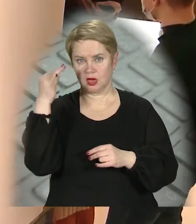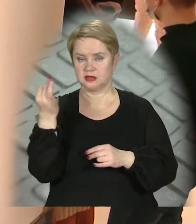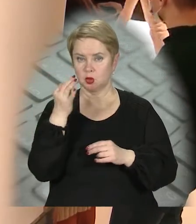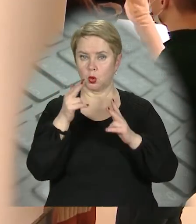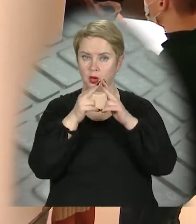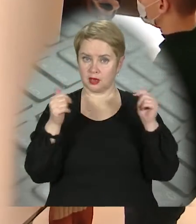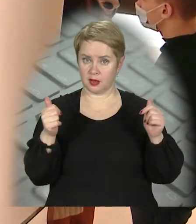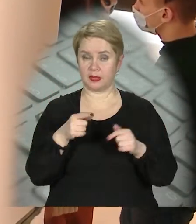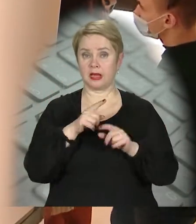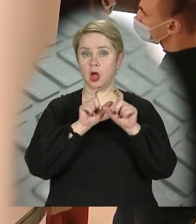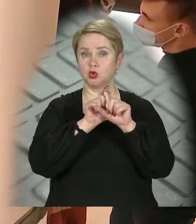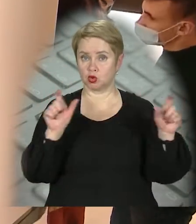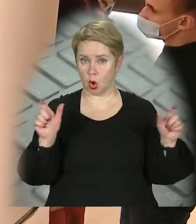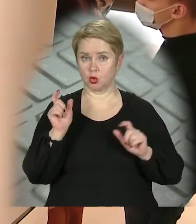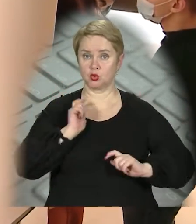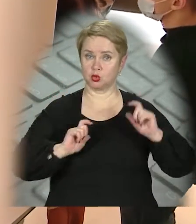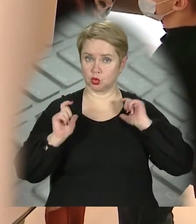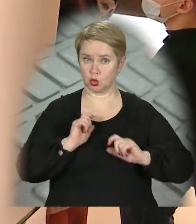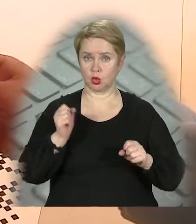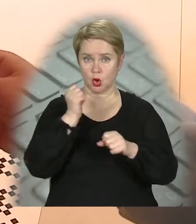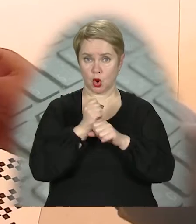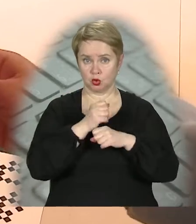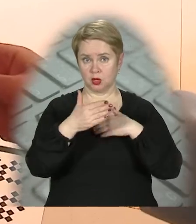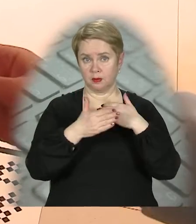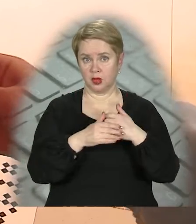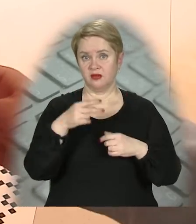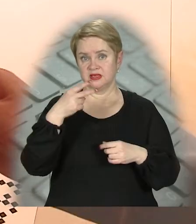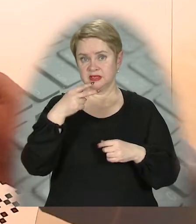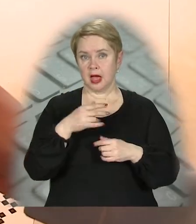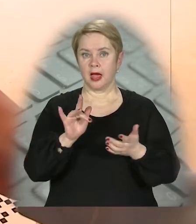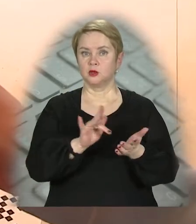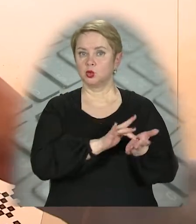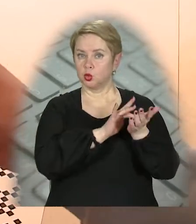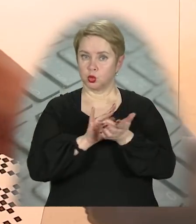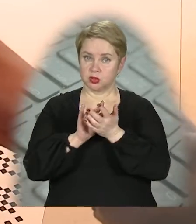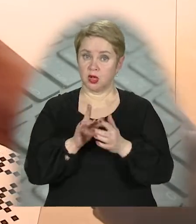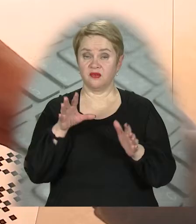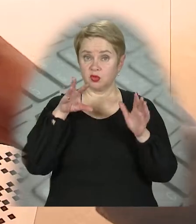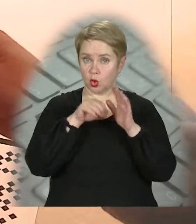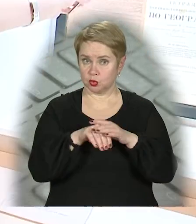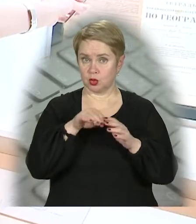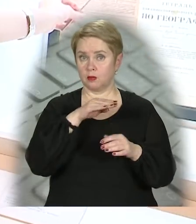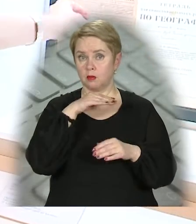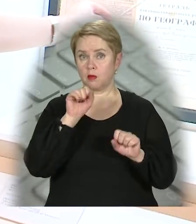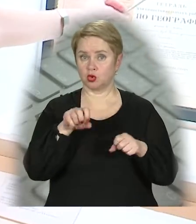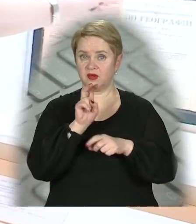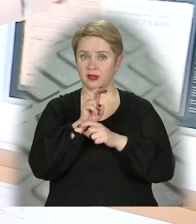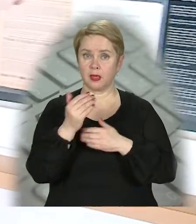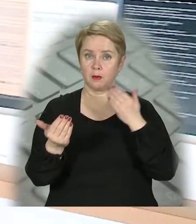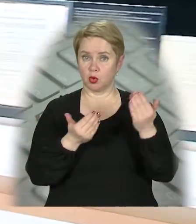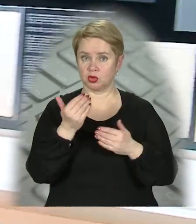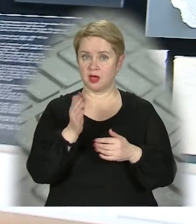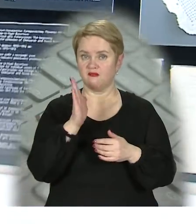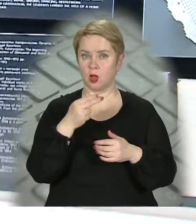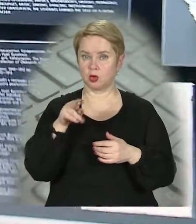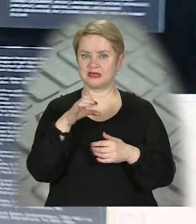Дніпра. Загалом для школярів та студентів розробили близько двох десятків екскурсій. У тому числі можна відвідати музей Вадима